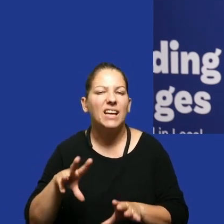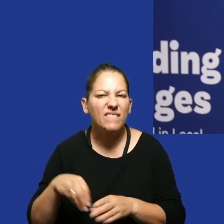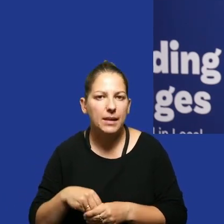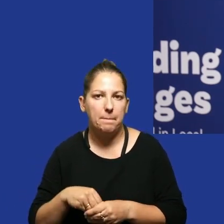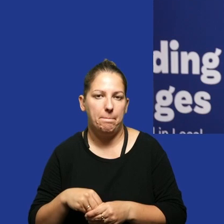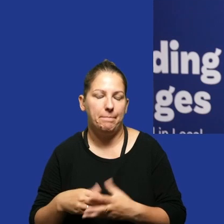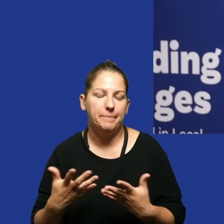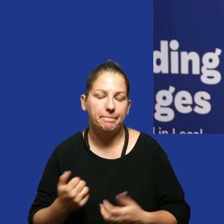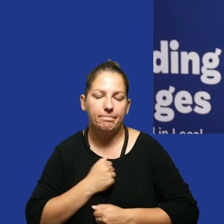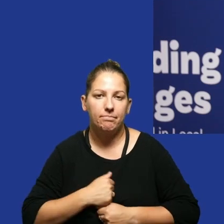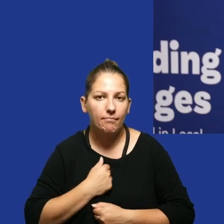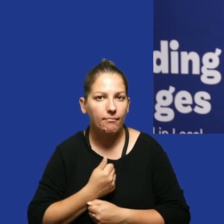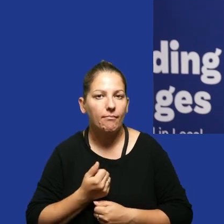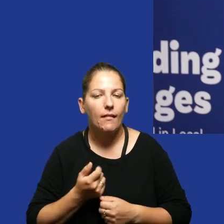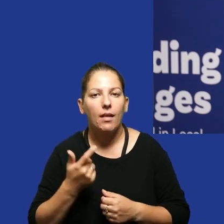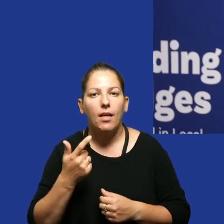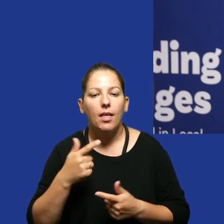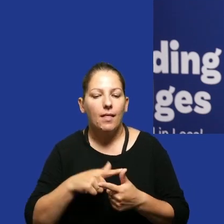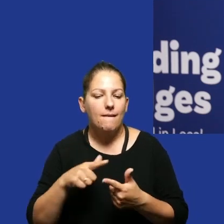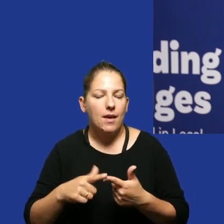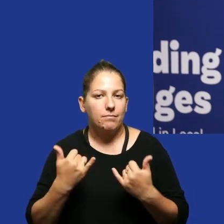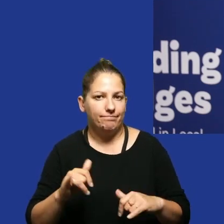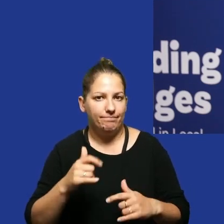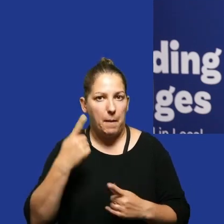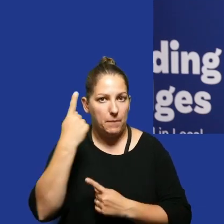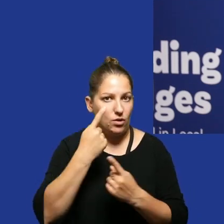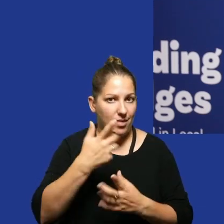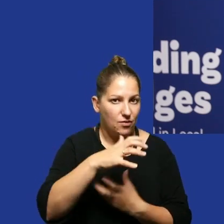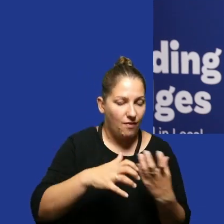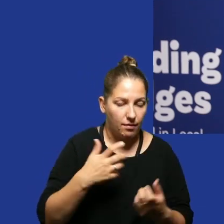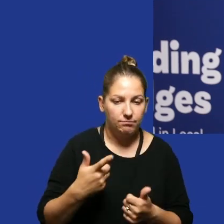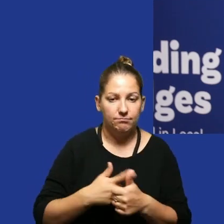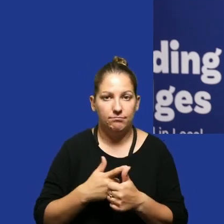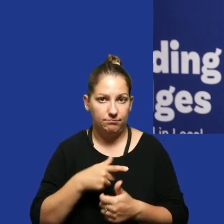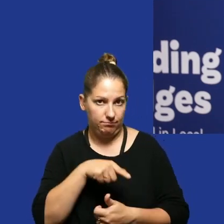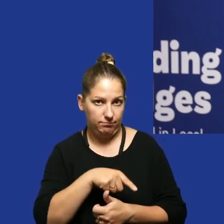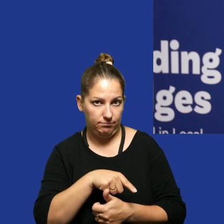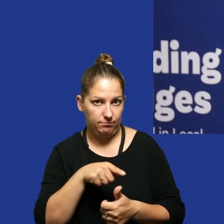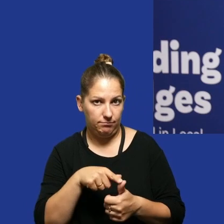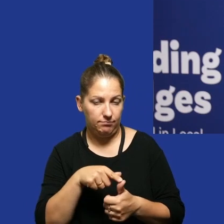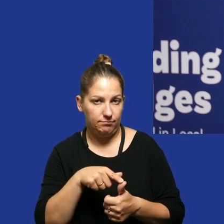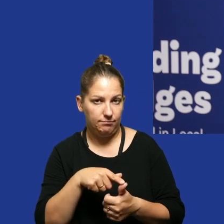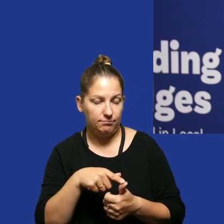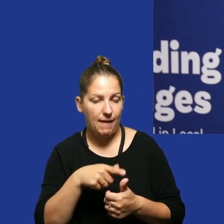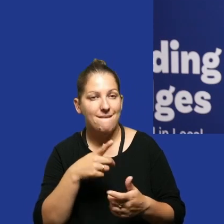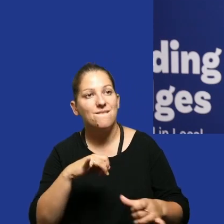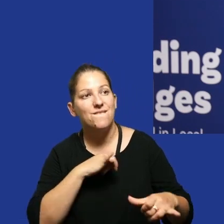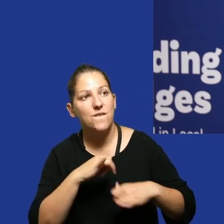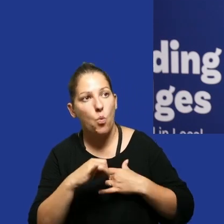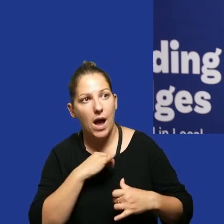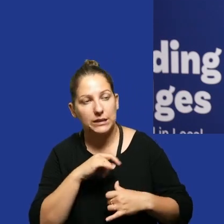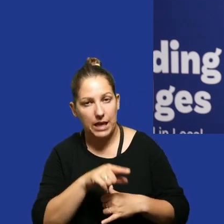niestety najbardziej dwie różne wizje świata. Czyli jedna wizja świata, w której jest władza,